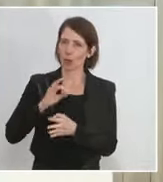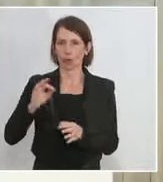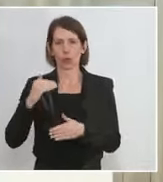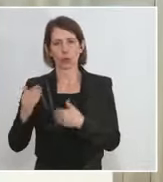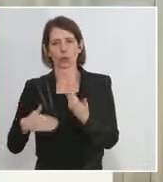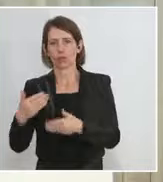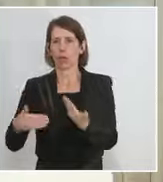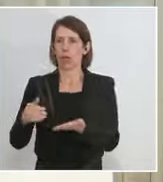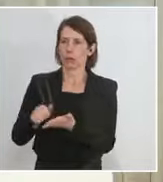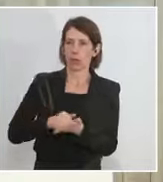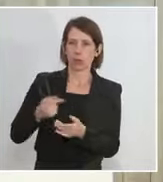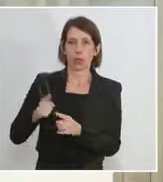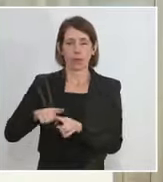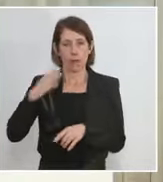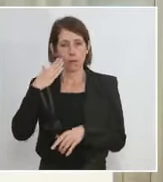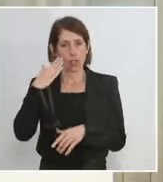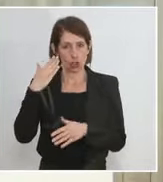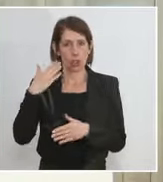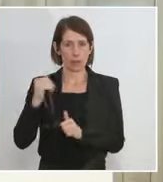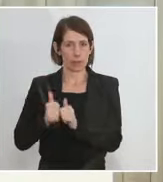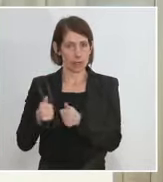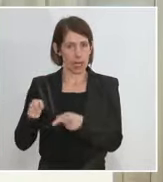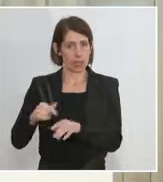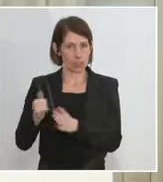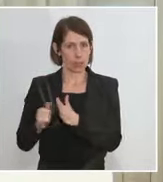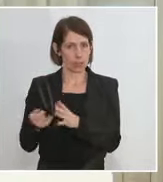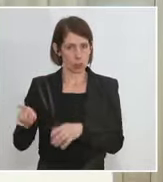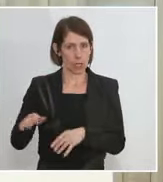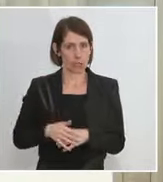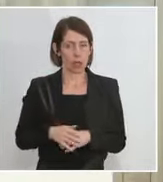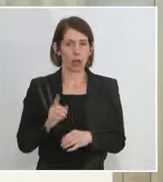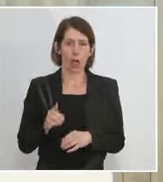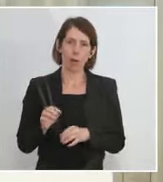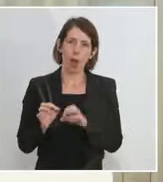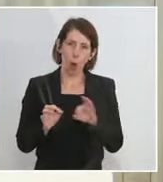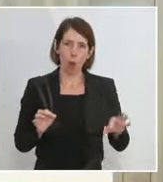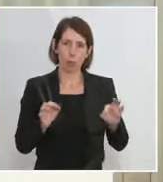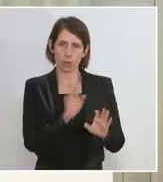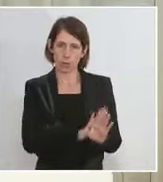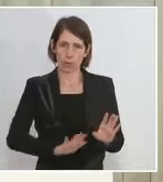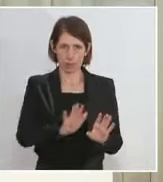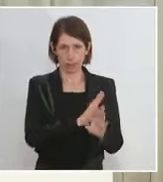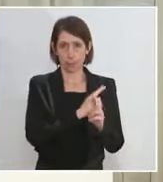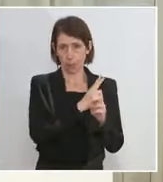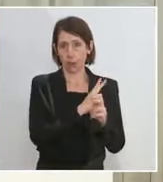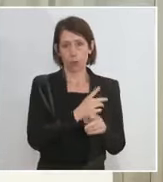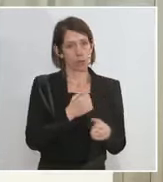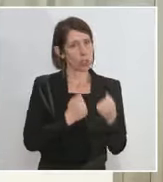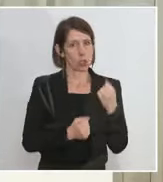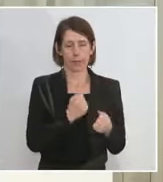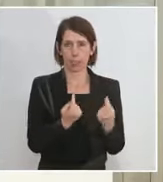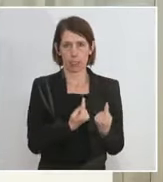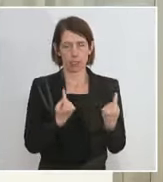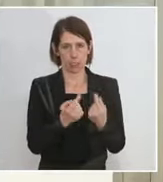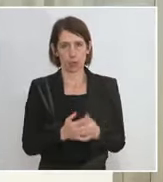das wissenschaftlich im Übrigen sehr intensiv. Schwierige Situation in Ostösterreich und das hat natürlich vor allem auch damit zu tun,